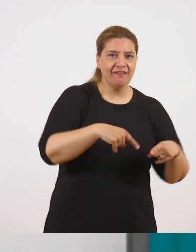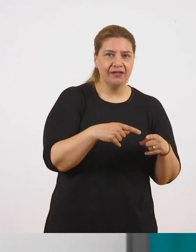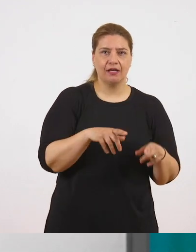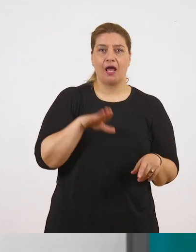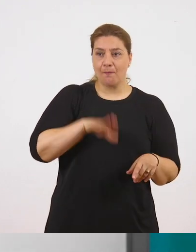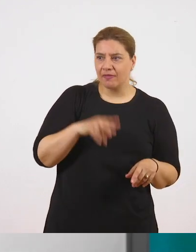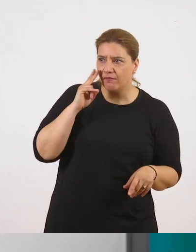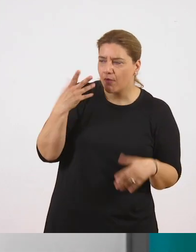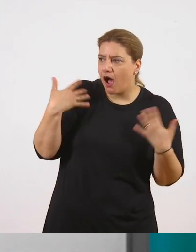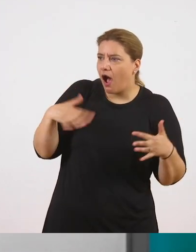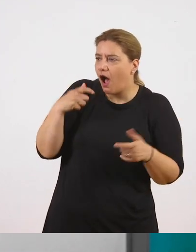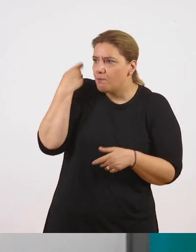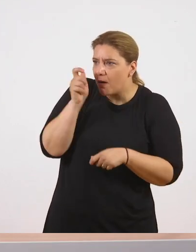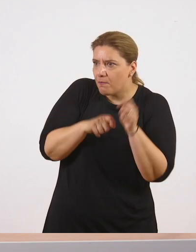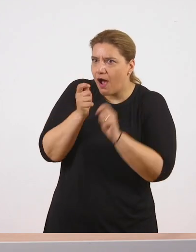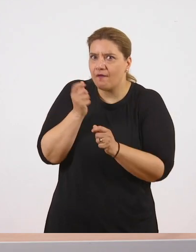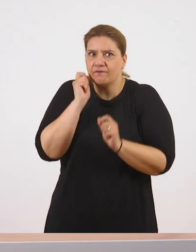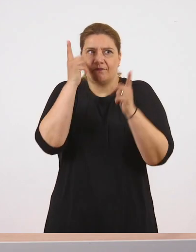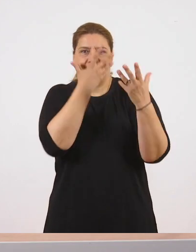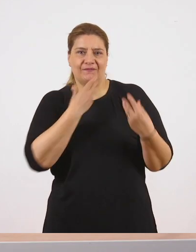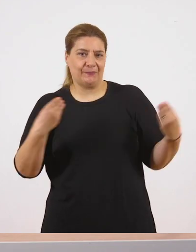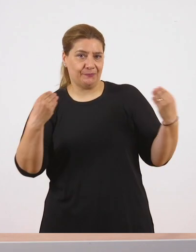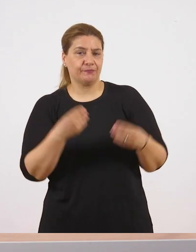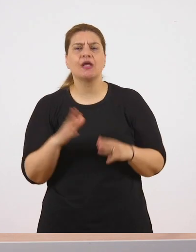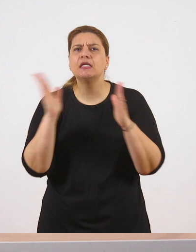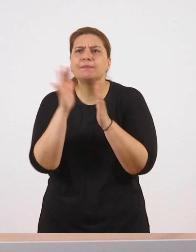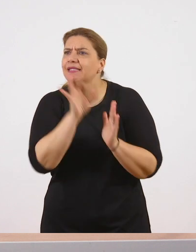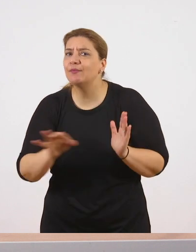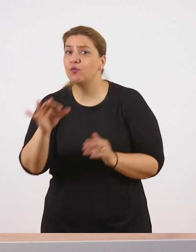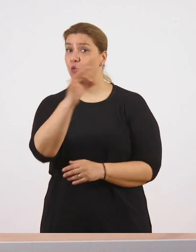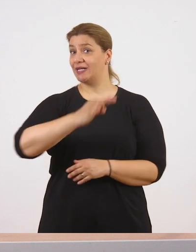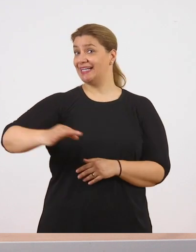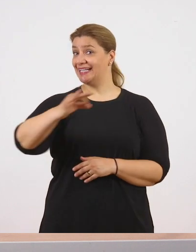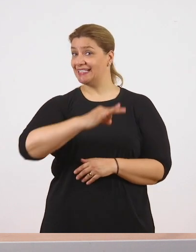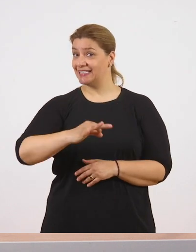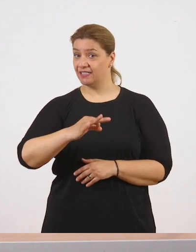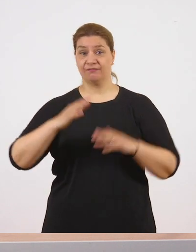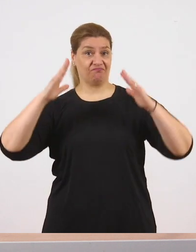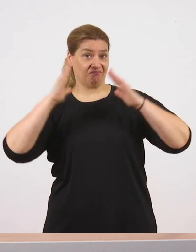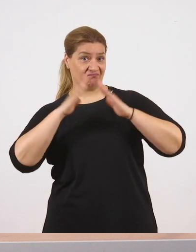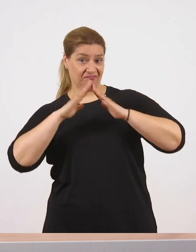στολίζουν τον κήπο και την αυλή. Σενισίζουνε, έχουνε και κήπο και αυλή.